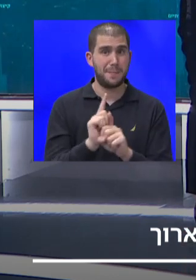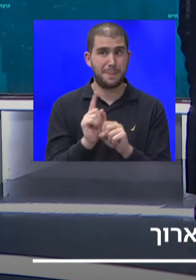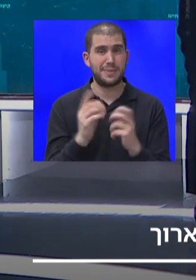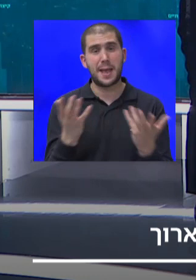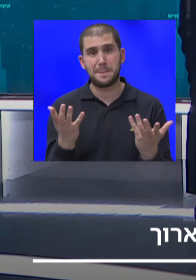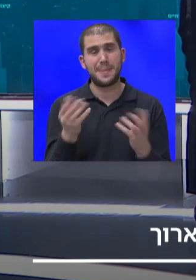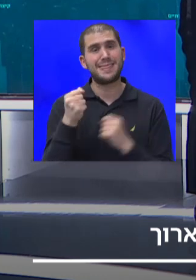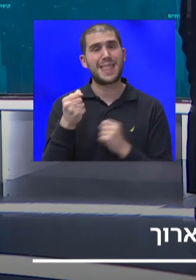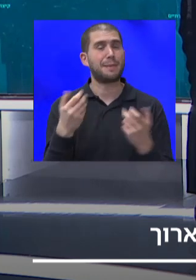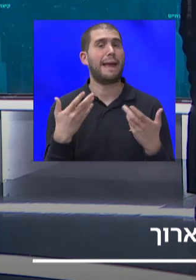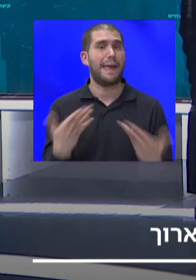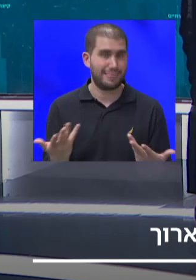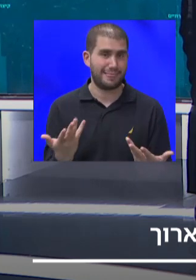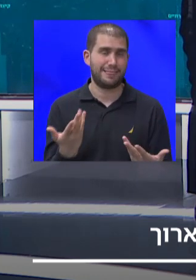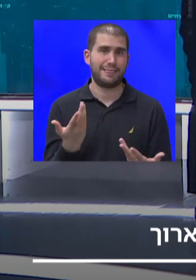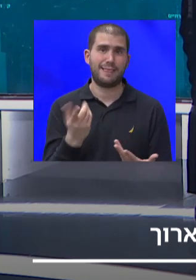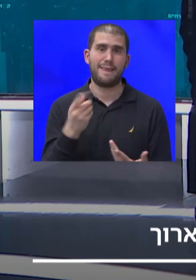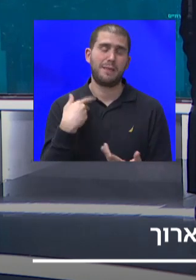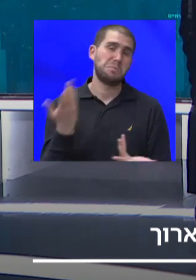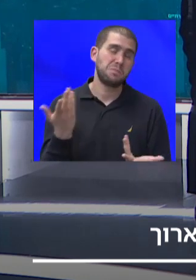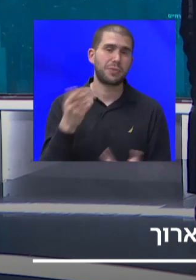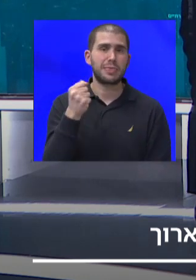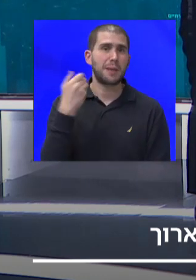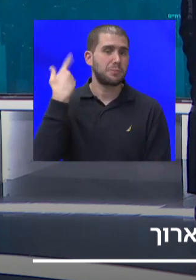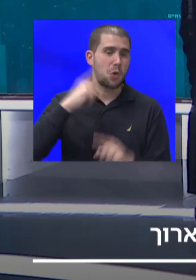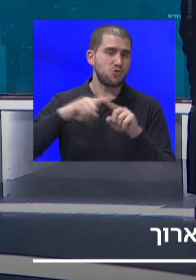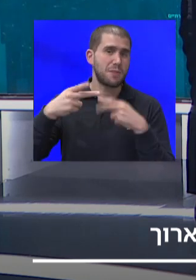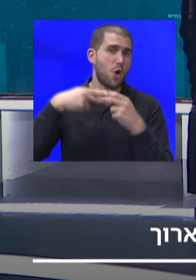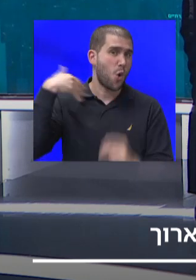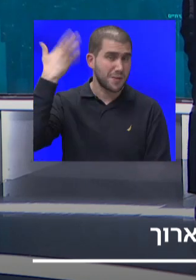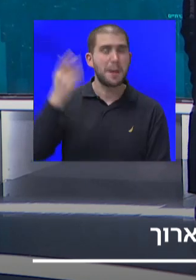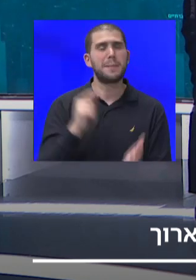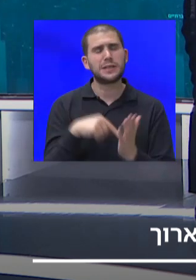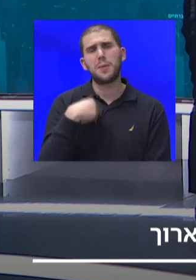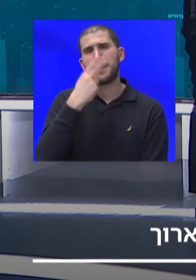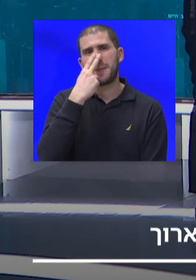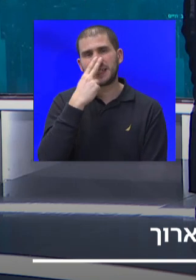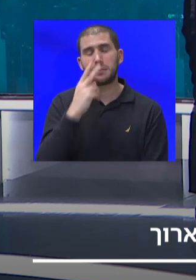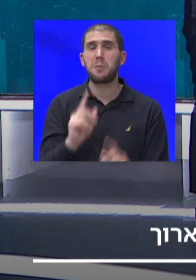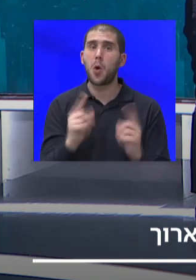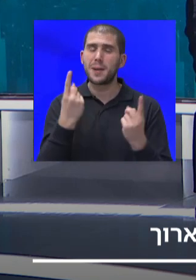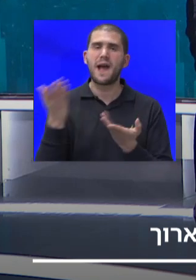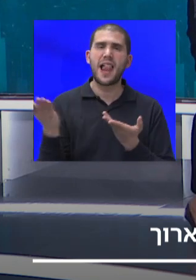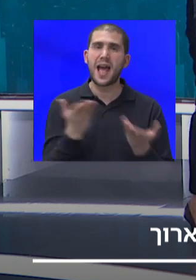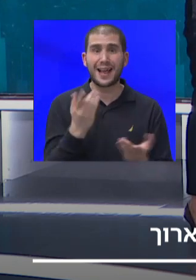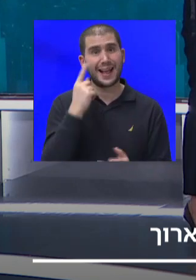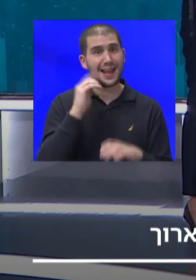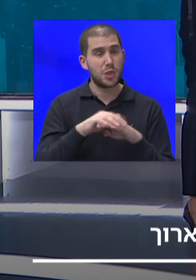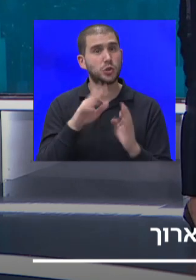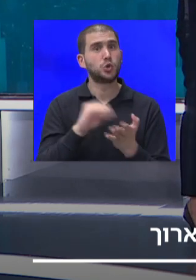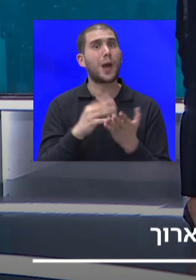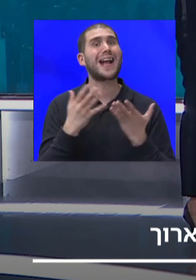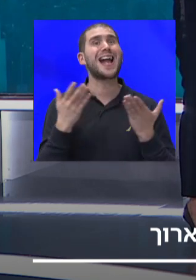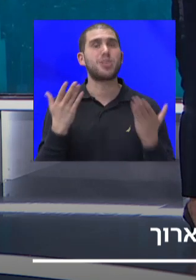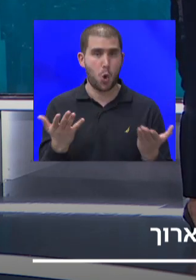מניח שתיירים יגיעו בחודשים הקרובים, ולכן אנחנו מנסים בכל זאת להריח, וגילינו שיש צורך אדיר, גילינו שאנשים